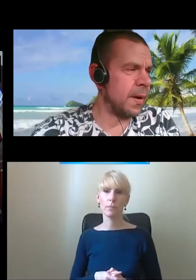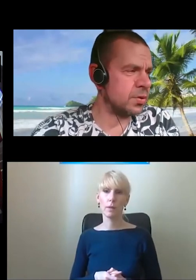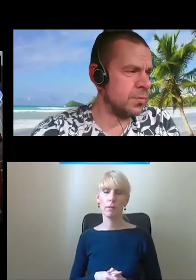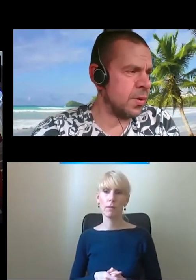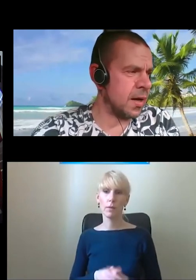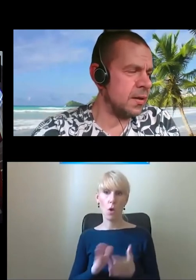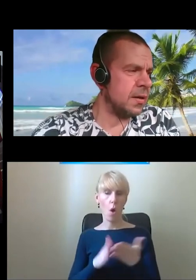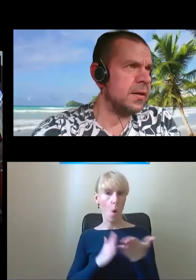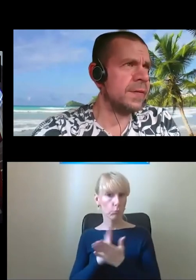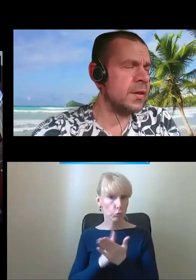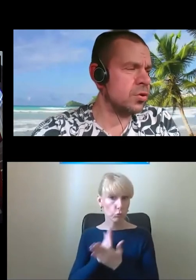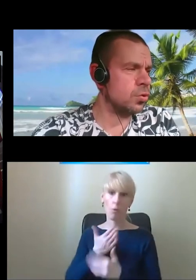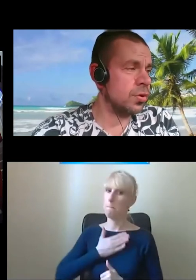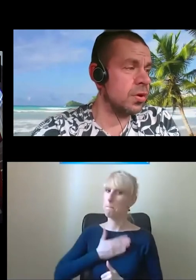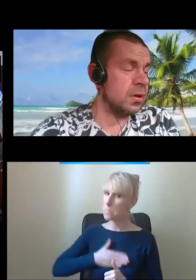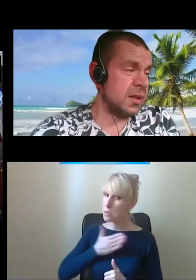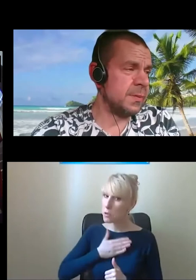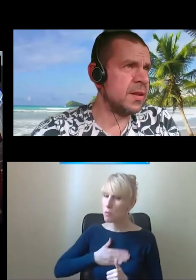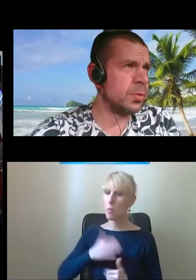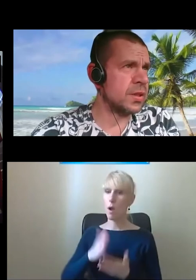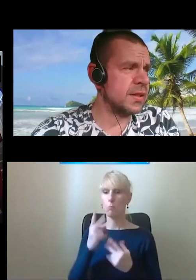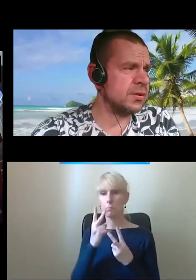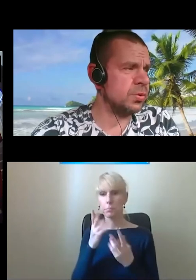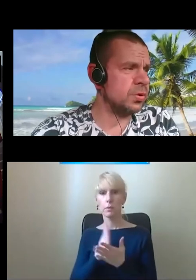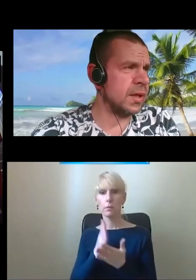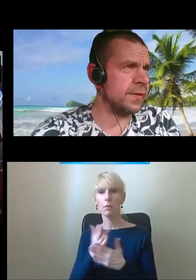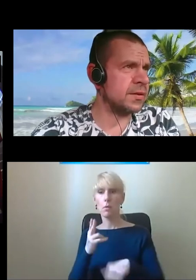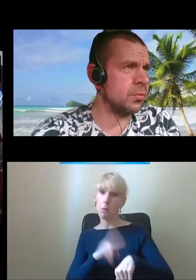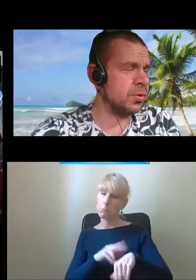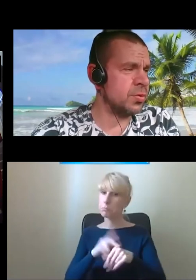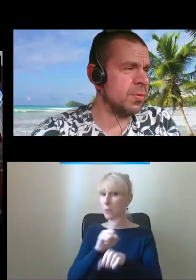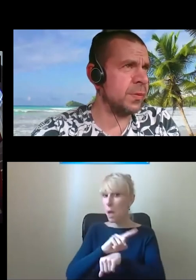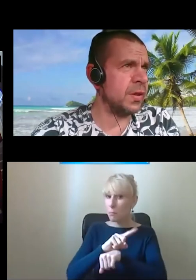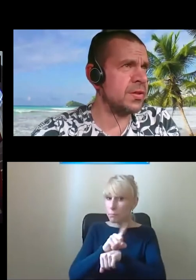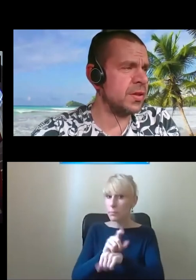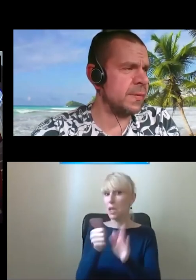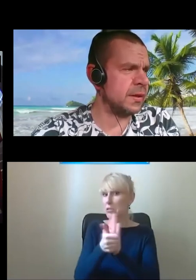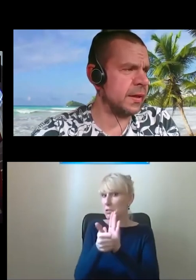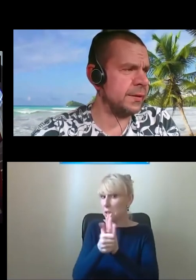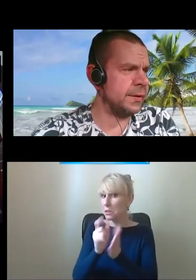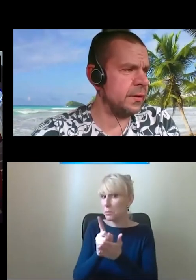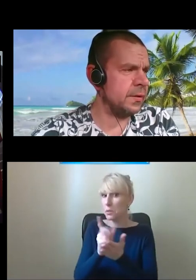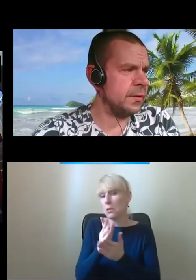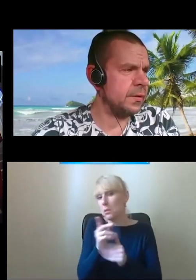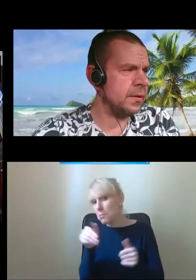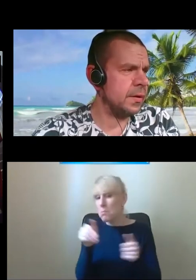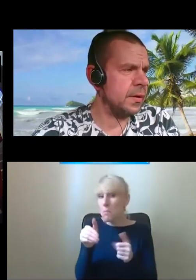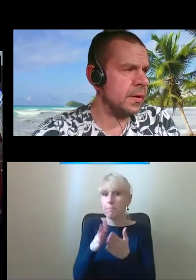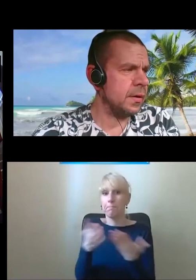jest obsługa bardzo miła. Jak widać już tak naprawdę po 16 minutach, więc ktoś mógłby powiedzieć, że nie ma tragedii.